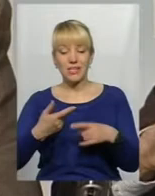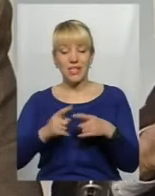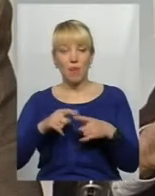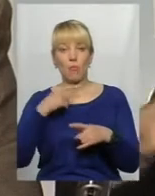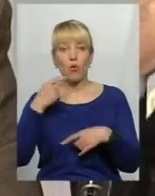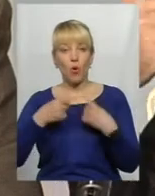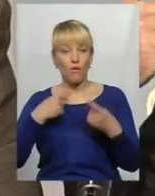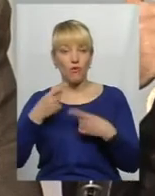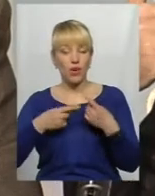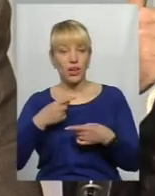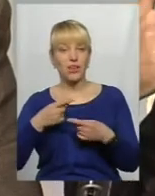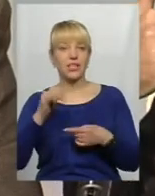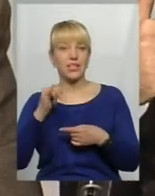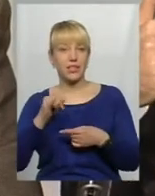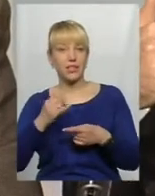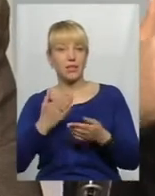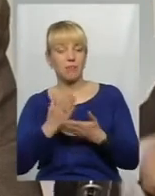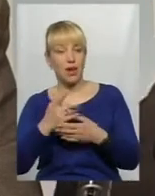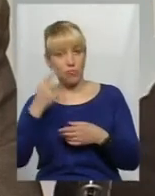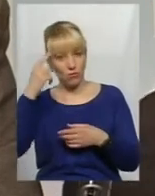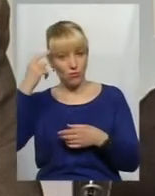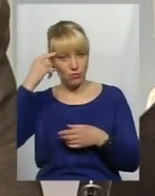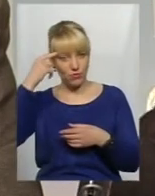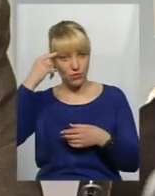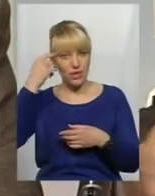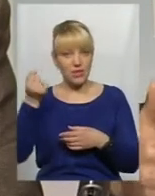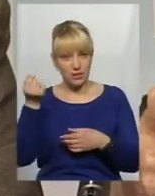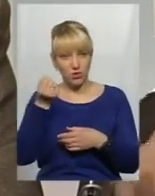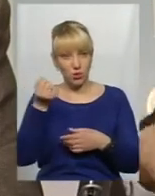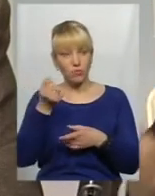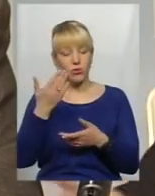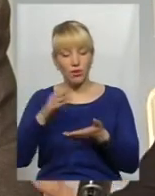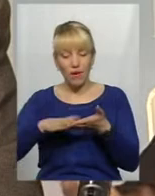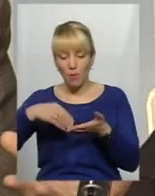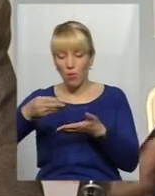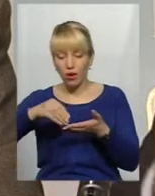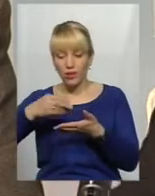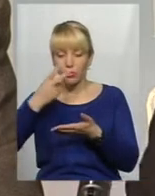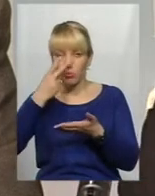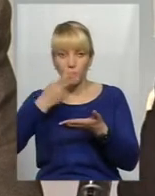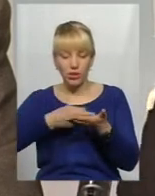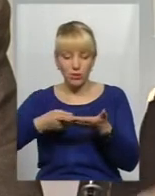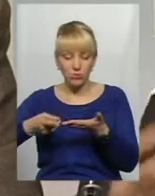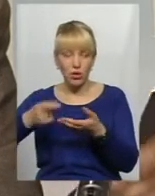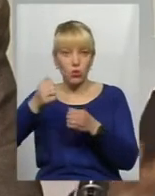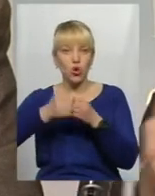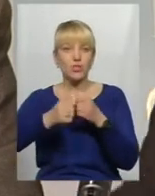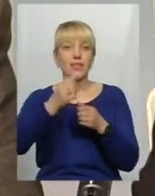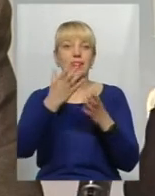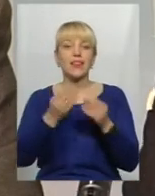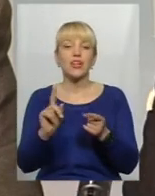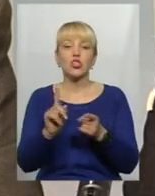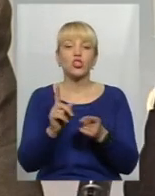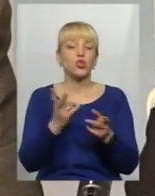маємо, так би мовити, в своїй підсвідомості, то тепер давайте по календарю пройдемось і скажемо конкретно по кожному дню, яке що